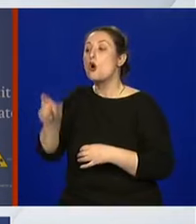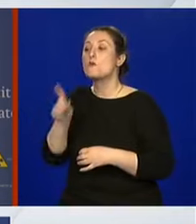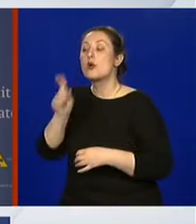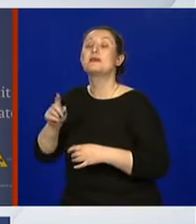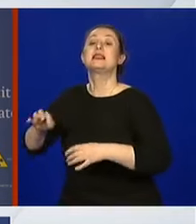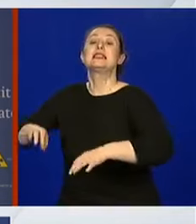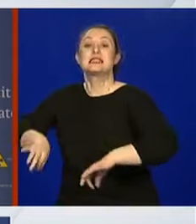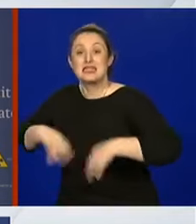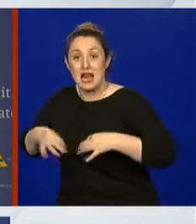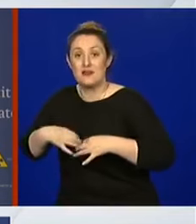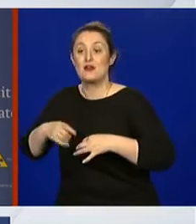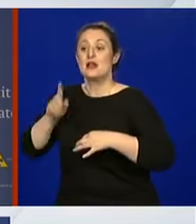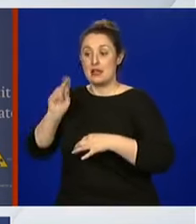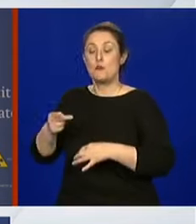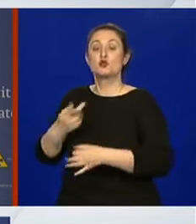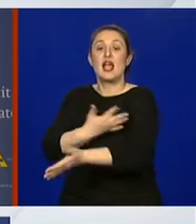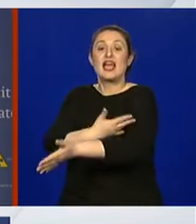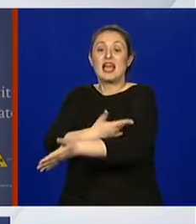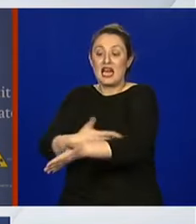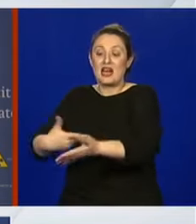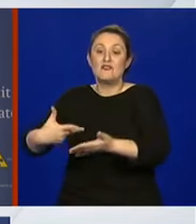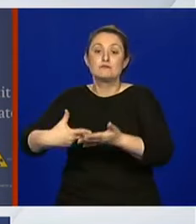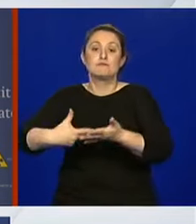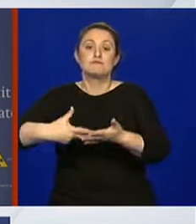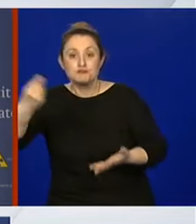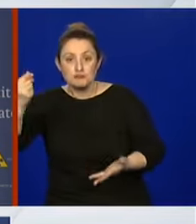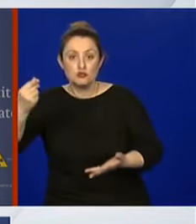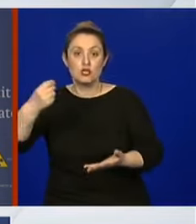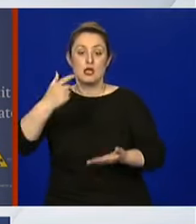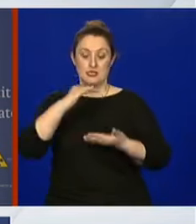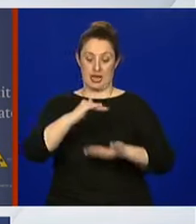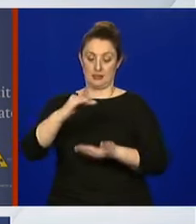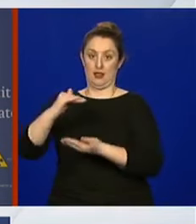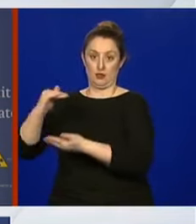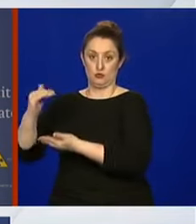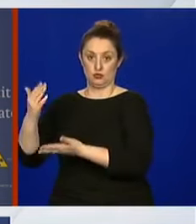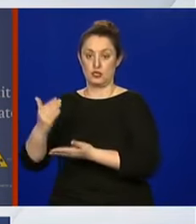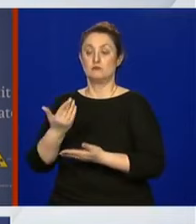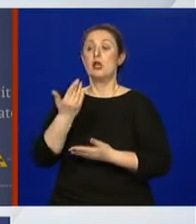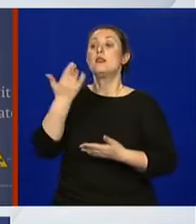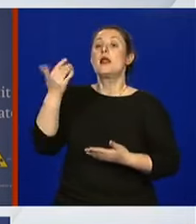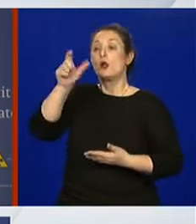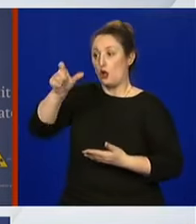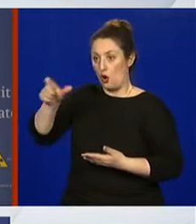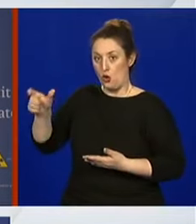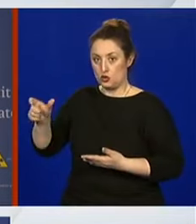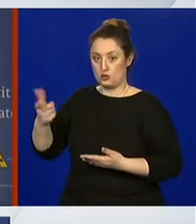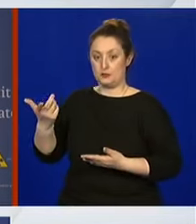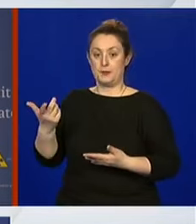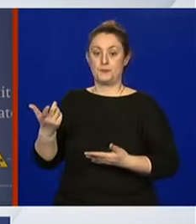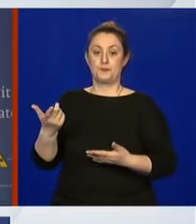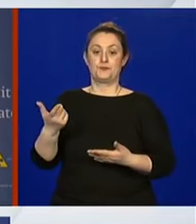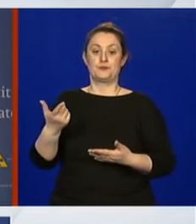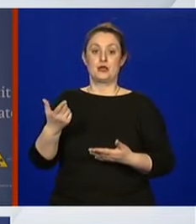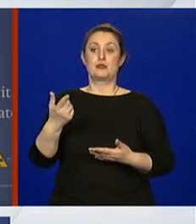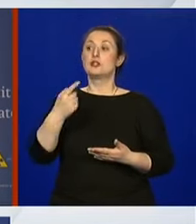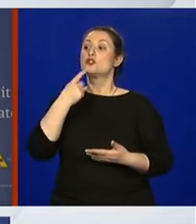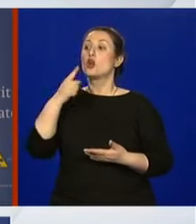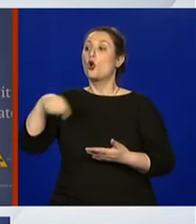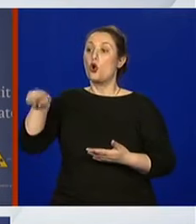količini koje bi trebalo, dakle i više njih. Dakle, jedan određen broj ljudi koji su dobro